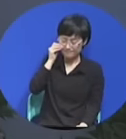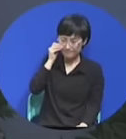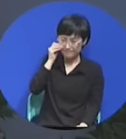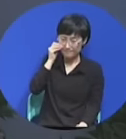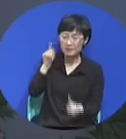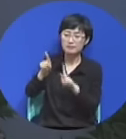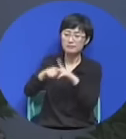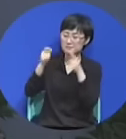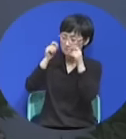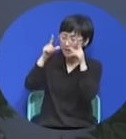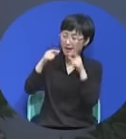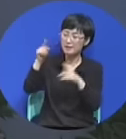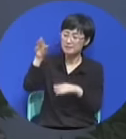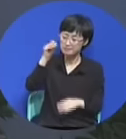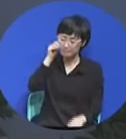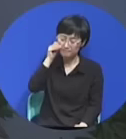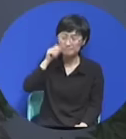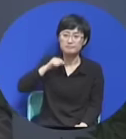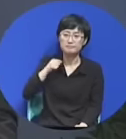큰 단위이죠.